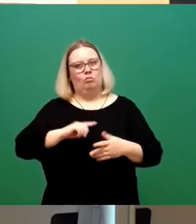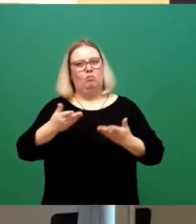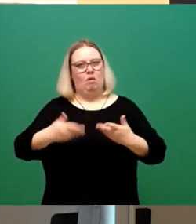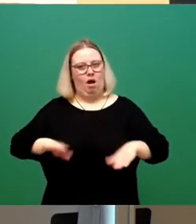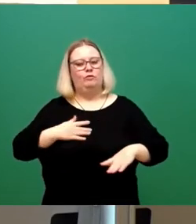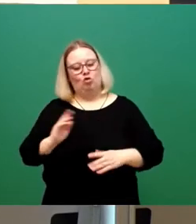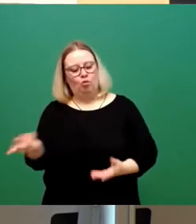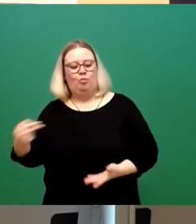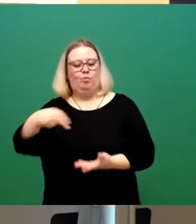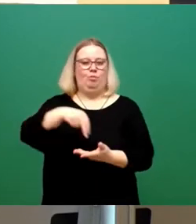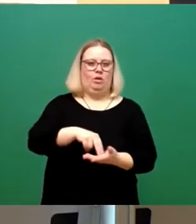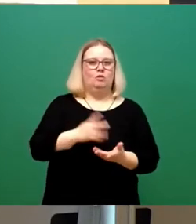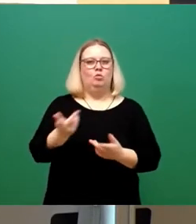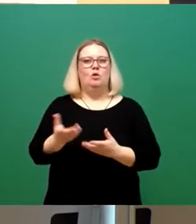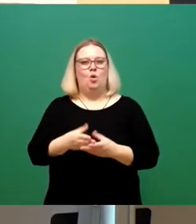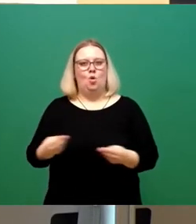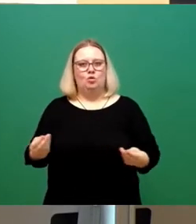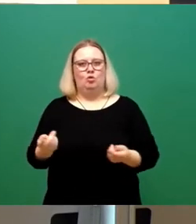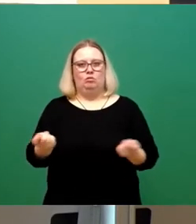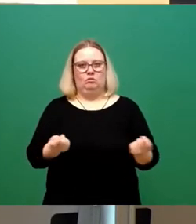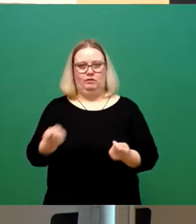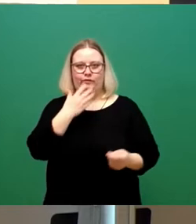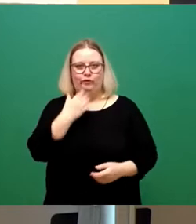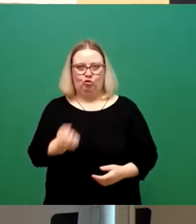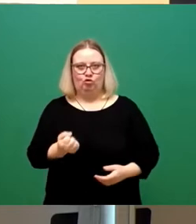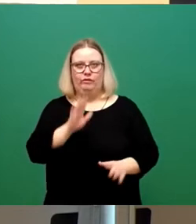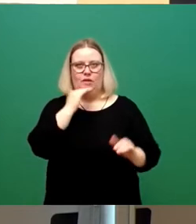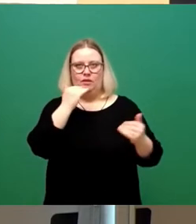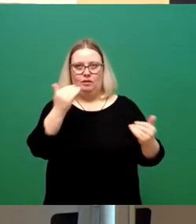und an der Lösung des Konflikts aktiv mitzuarbeiten. Vielen Dank.